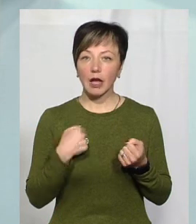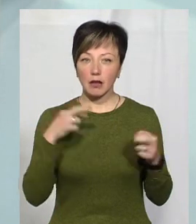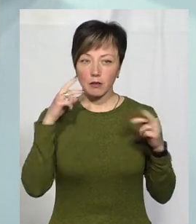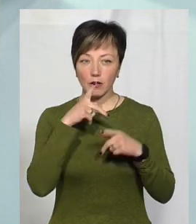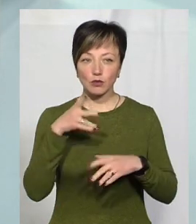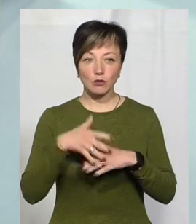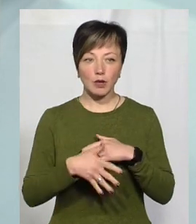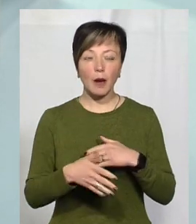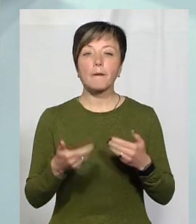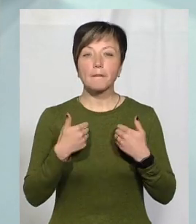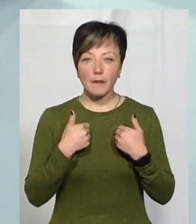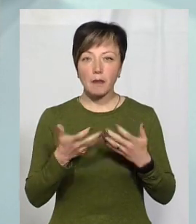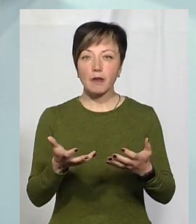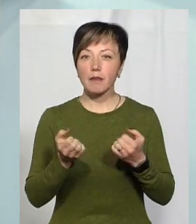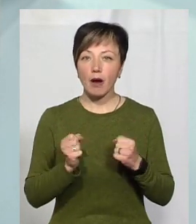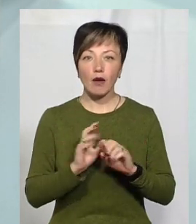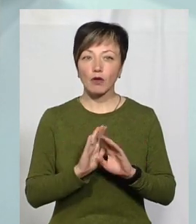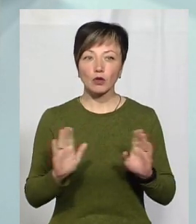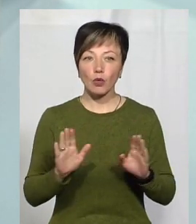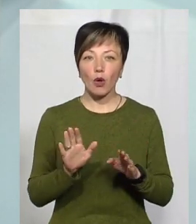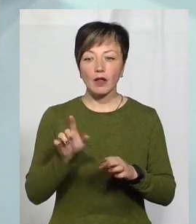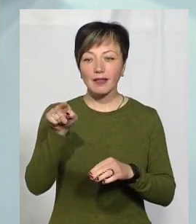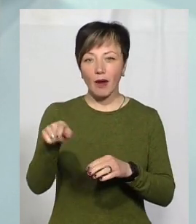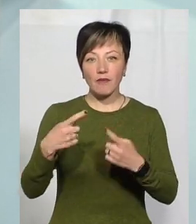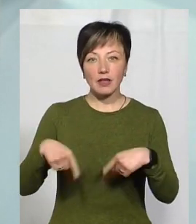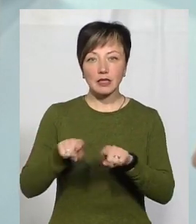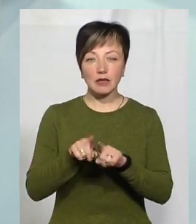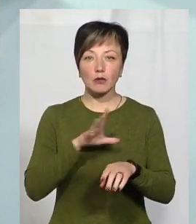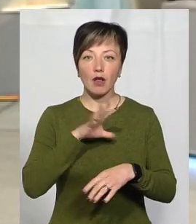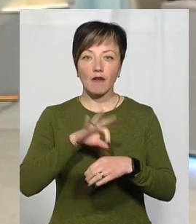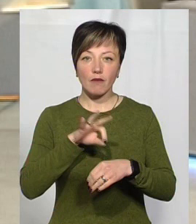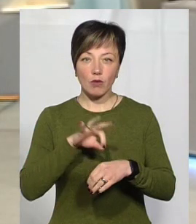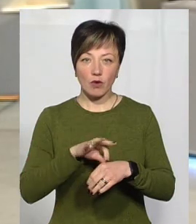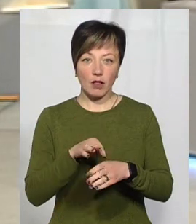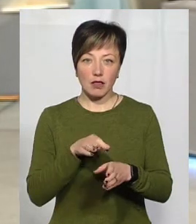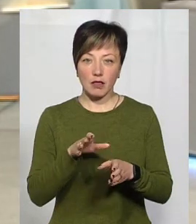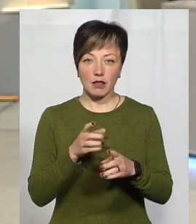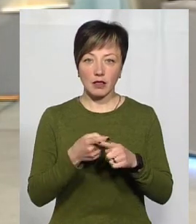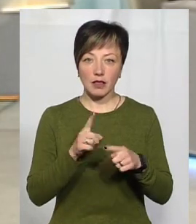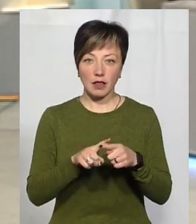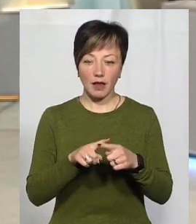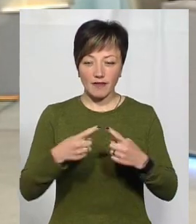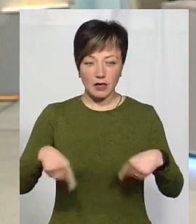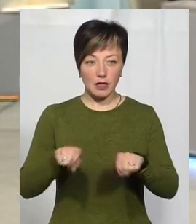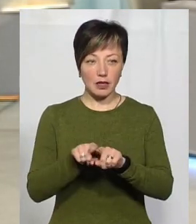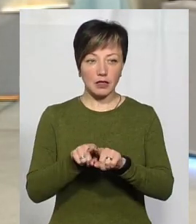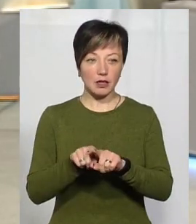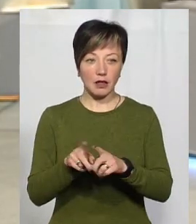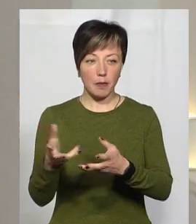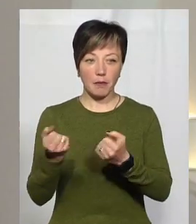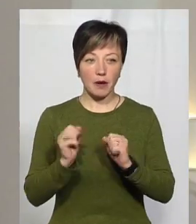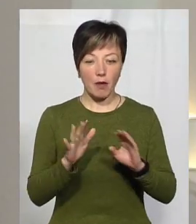Чи я неправильно зрозуміла? Ми приймаємо, тільки не заповняємо то відділення, де була ця хвора, де було діагностовано. Ага, те відділення ви...